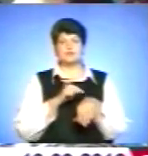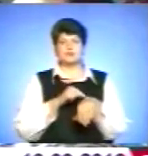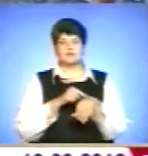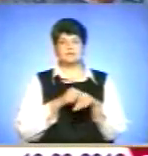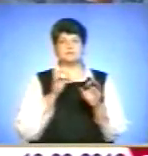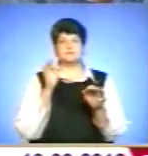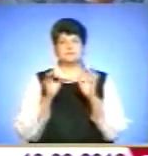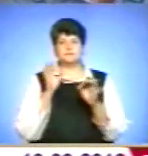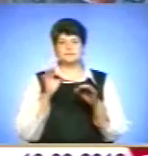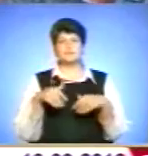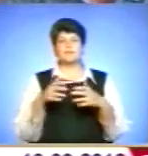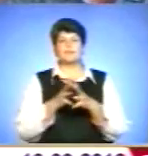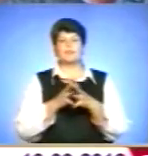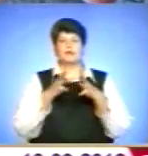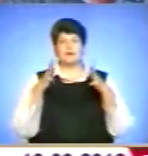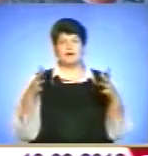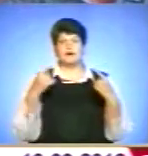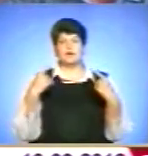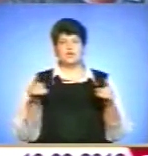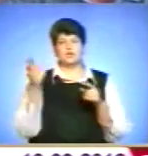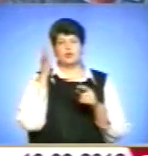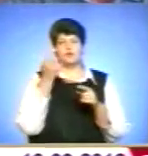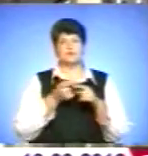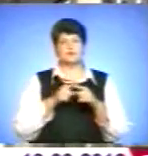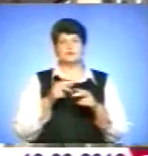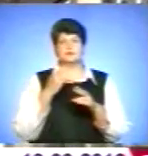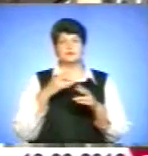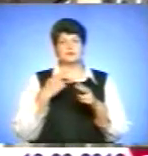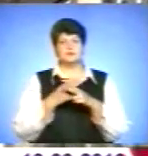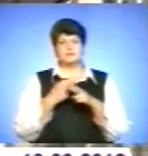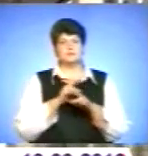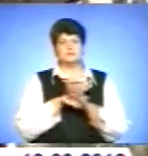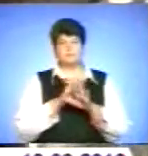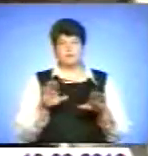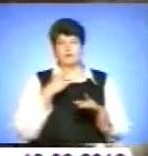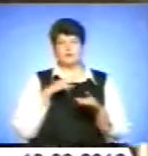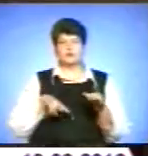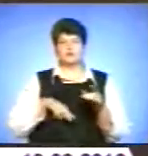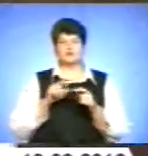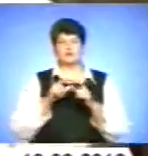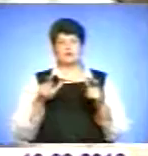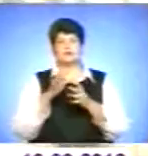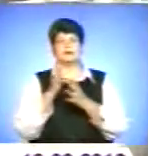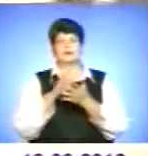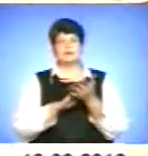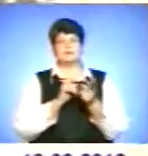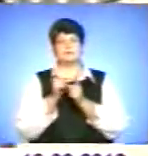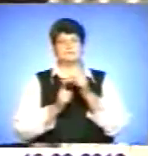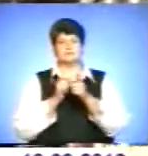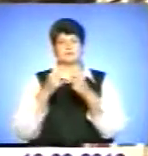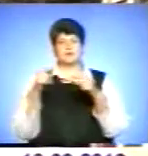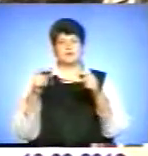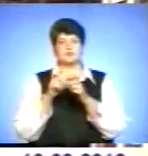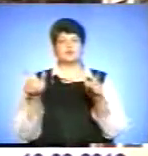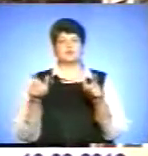напряму збільшать, проте інші науки від цього не постраждають, запевняє директор школи. Далі реформуватимуть наступні загальноосвітні навчальні